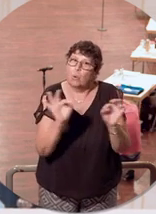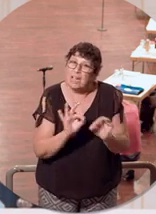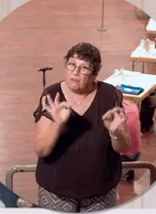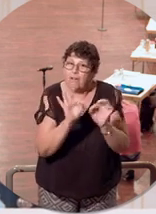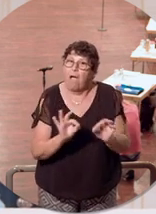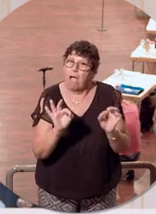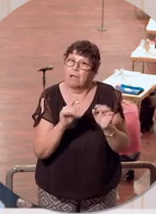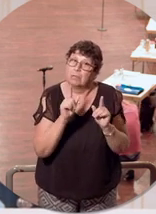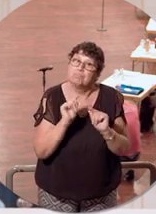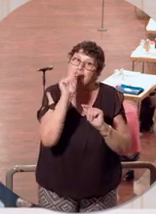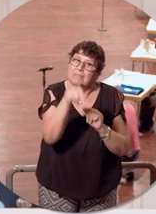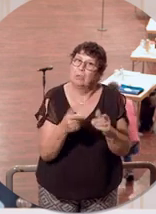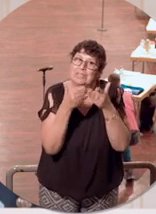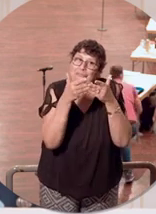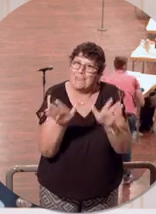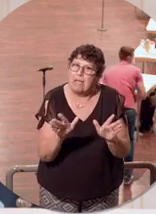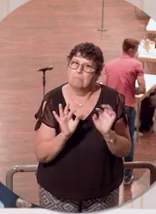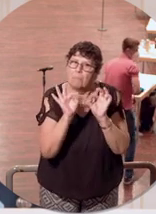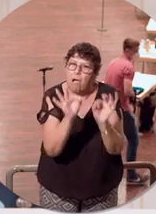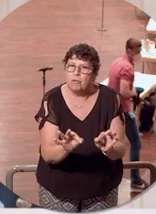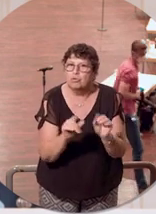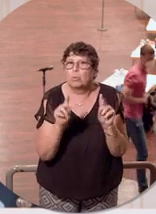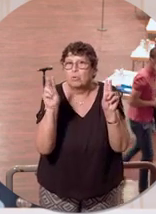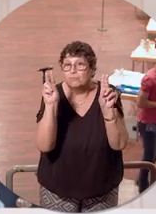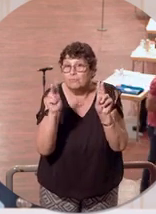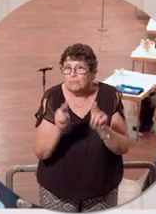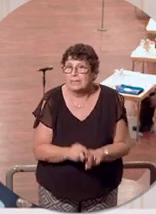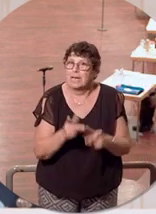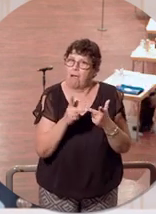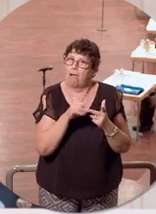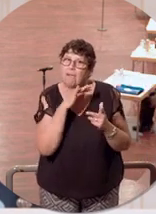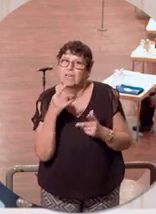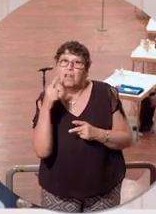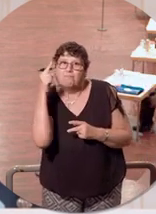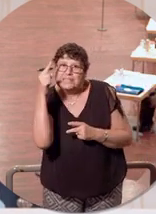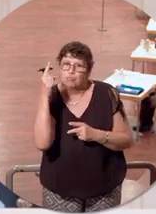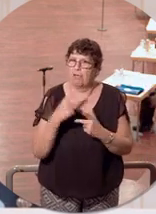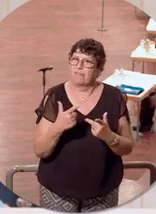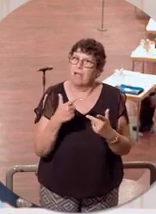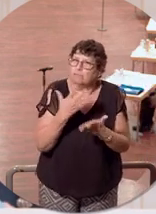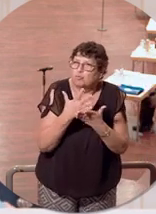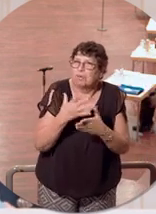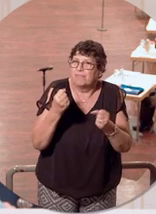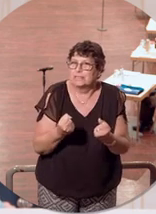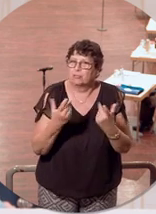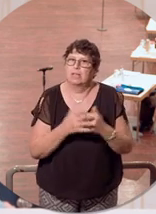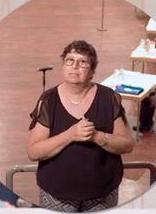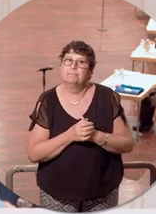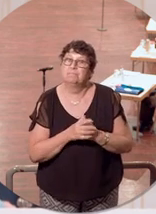einhelliger Meinung der Wissenschaftlerinnen und Wissenschaftler, die sich um Aerosolforschung bemühen, deutlich geringer ist als in Innenräumen.